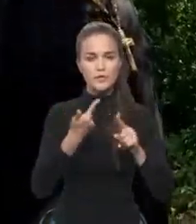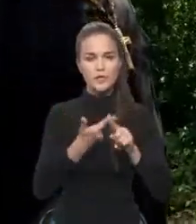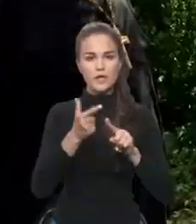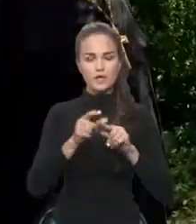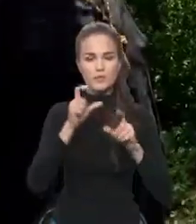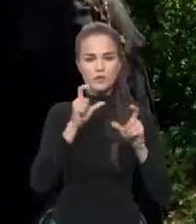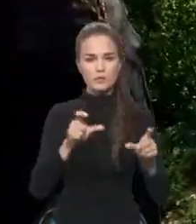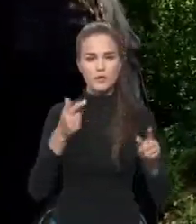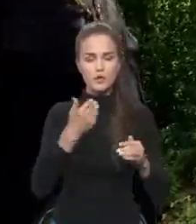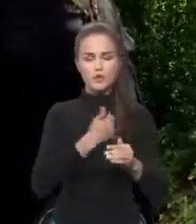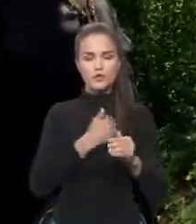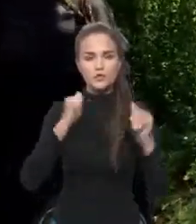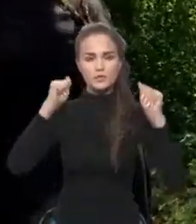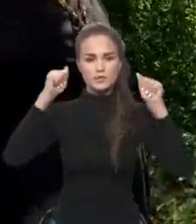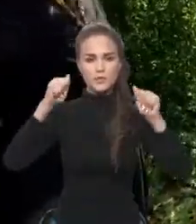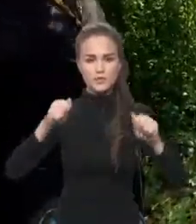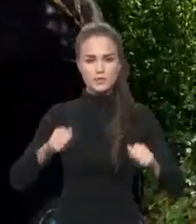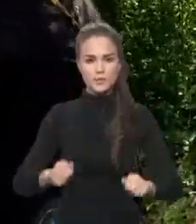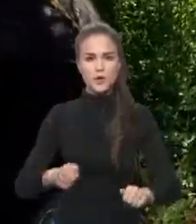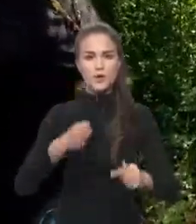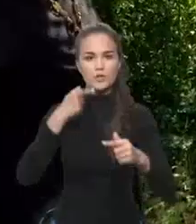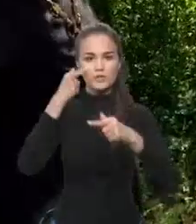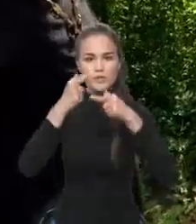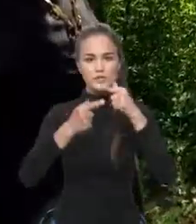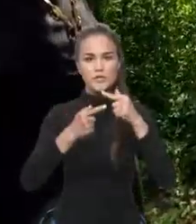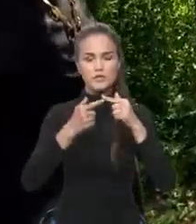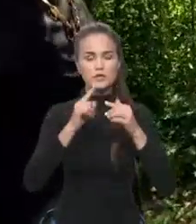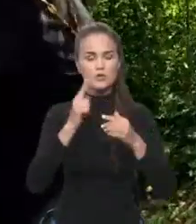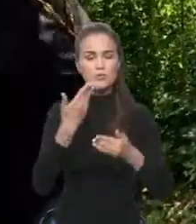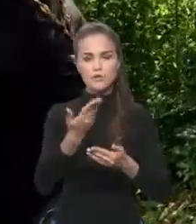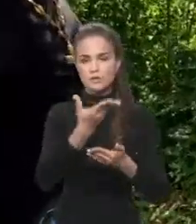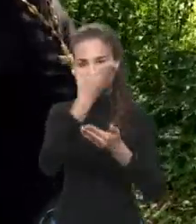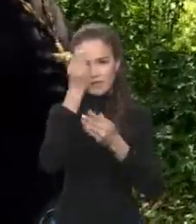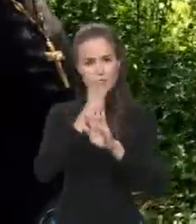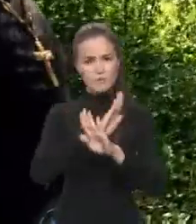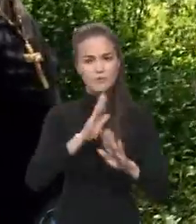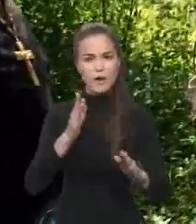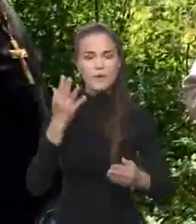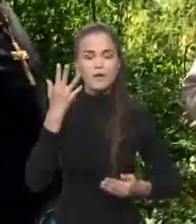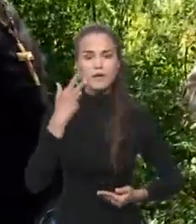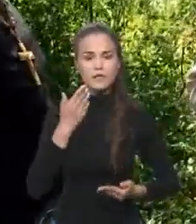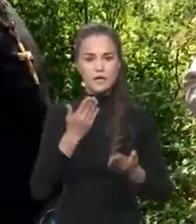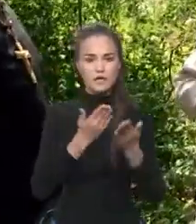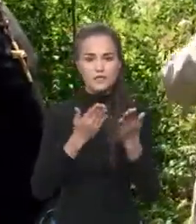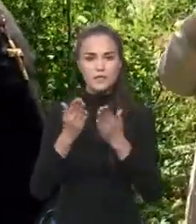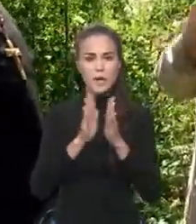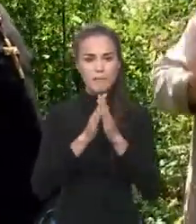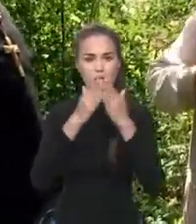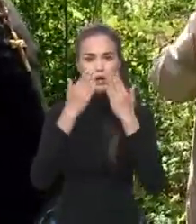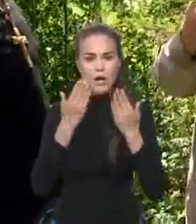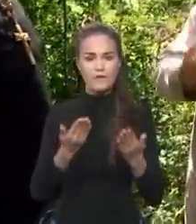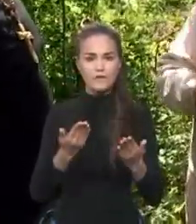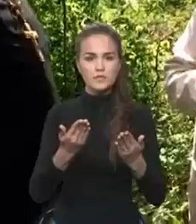низкий поклон И вот сказать, что мы Вас не забываем Мы, когда читаем Акафист еженедельно Мы